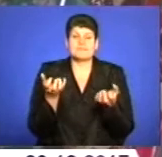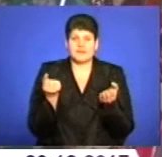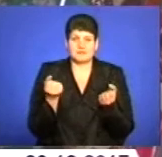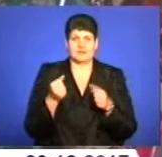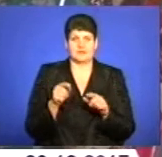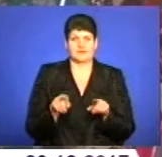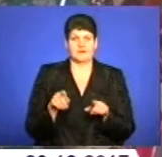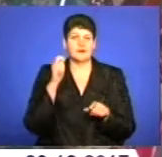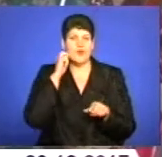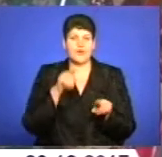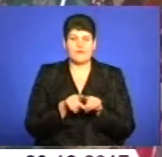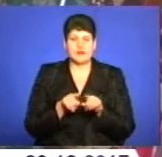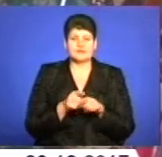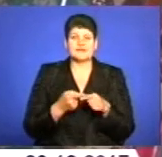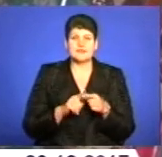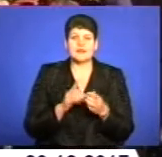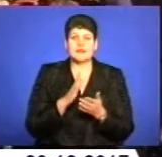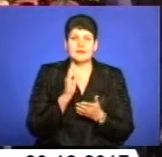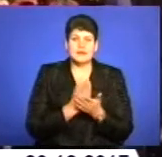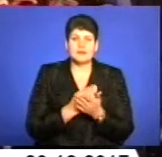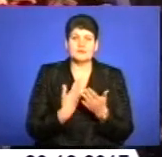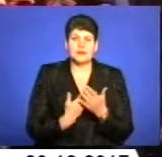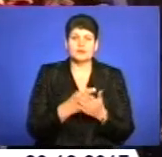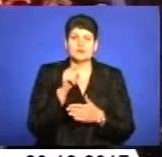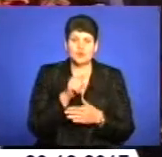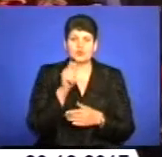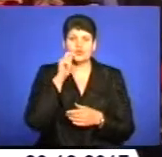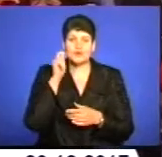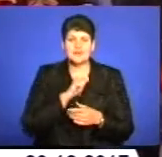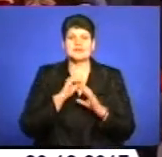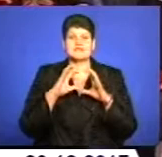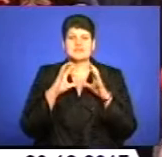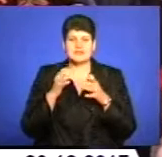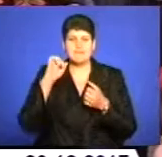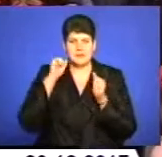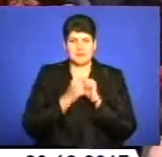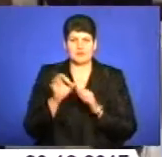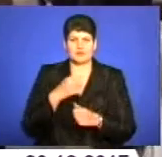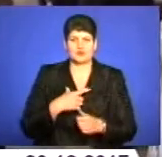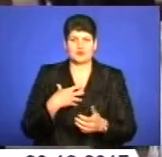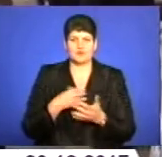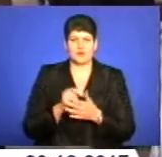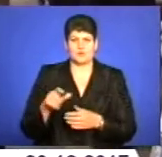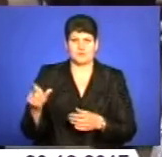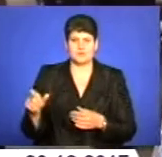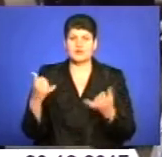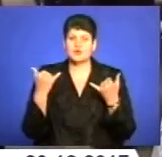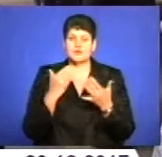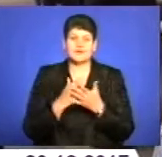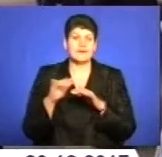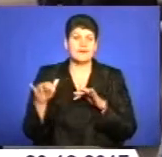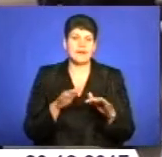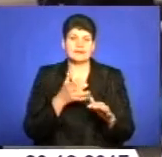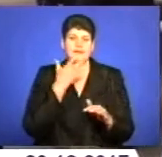організаторів, ця акція є свідченням того, що українці світу пам'ятають про своїх краян. Сьогодні відбувається акція